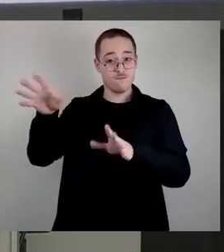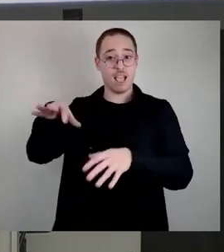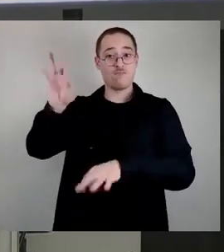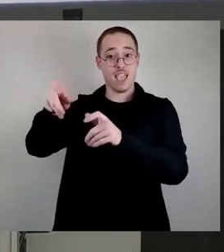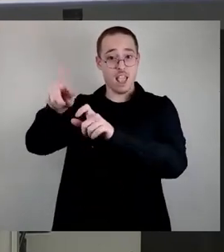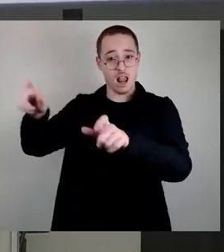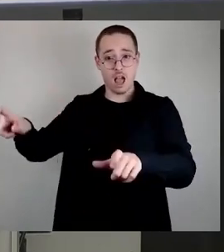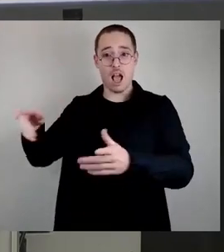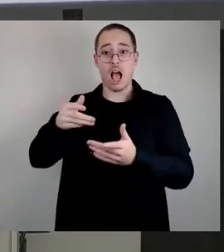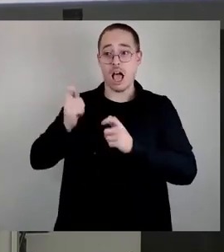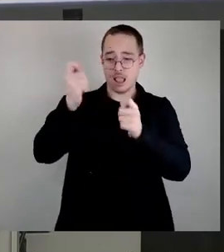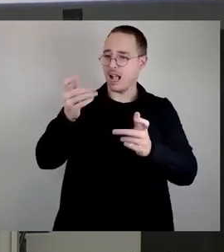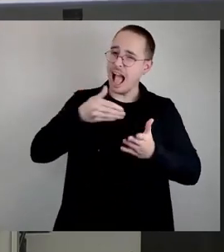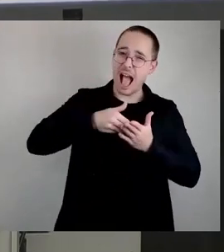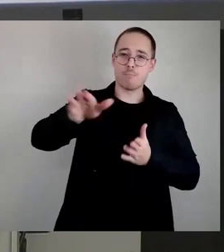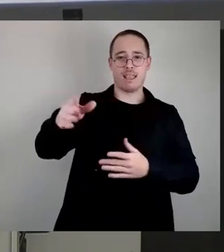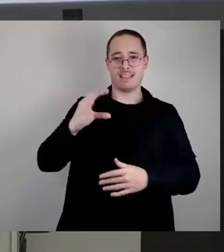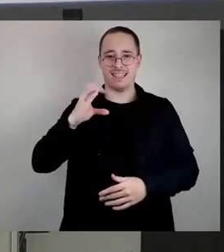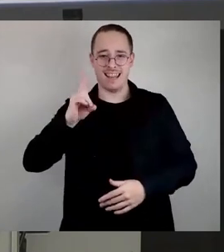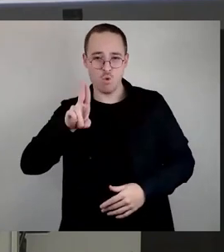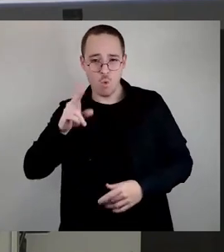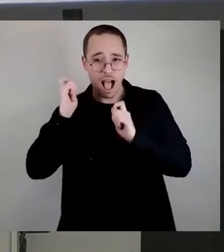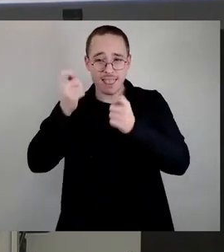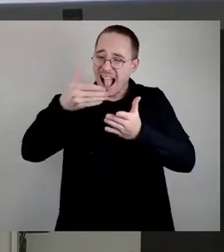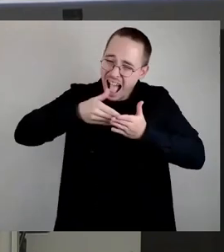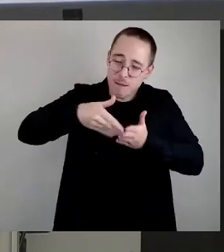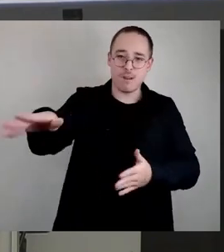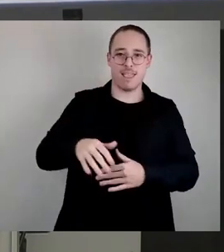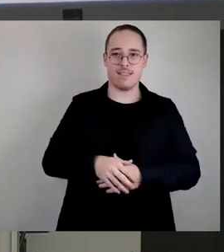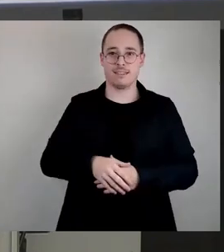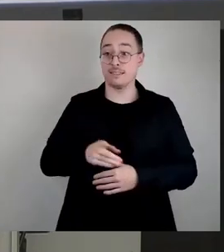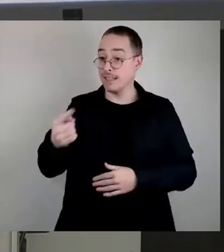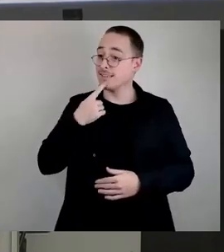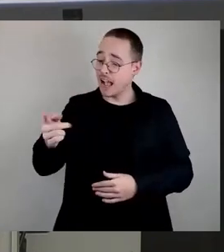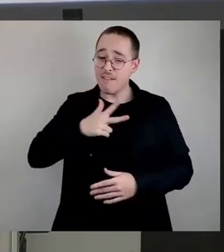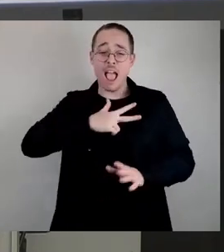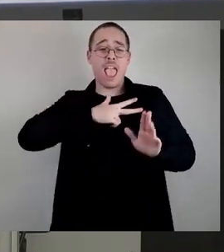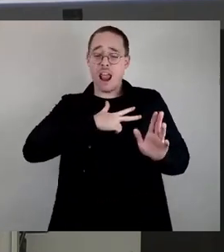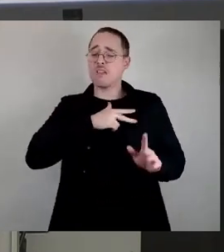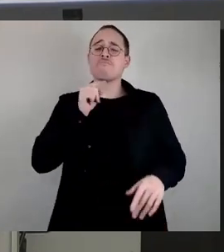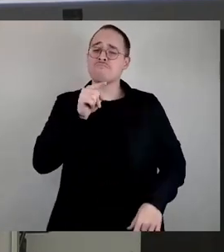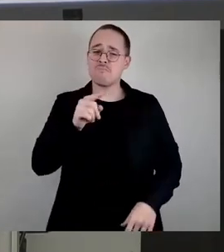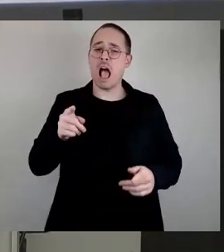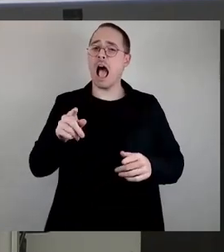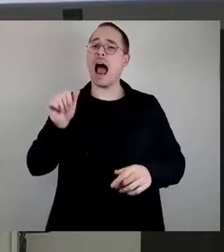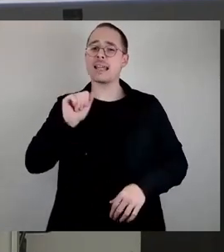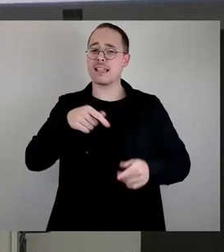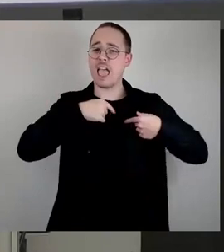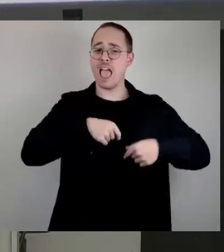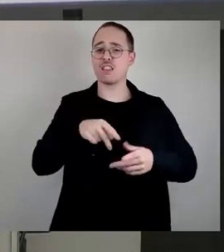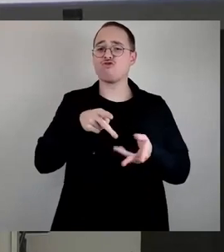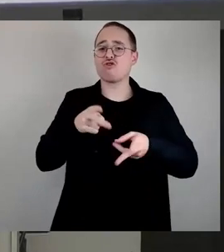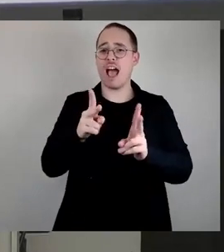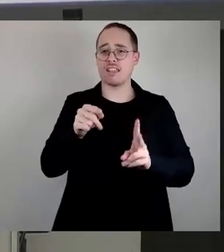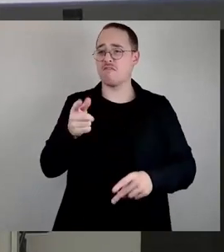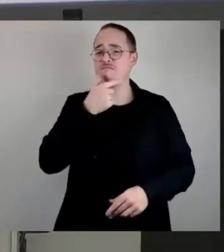CDU ab. Seien Sie ehrlich, sagen Sie, wir wollen keine geflüchteten Unterkunft in der Alexander-Herzen-Straße. Das wäre wahr. Aber was Sie machen, Sie gefährden